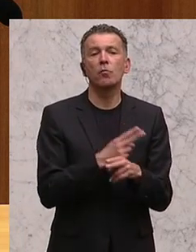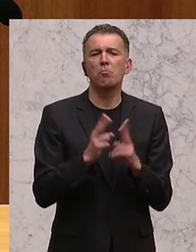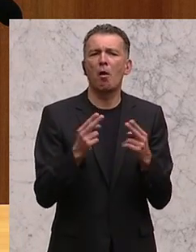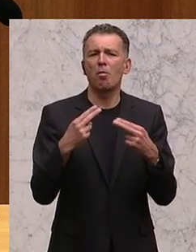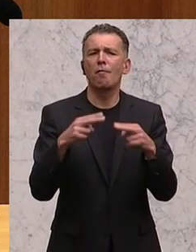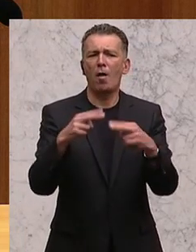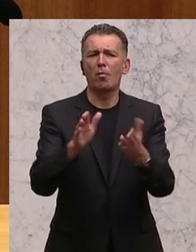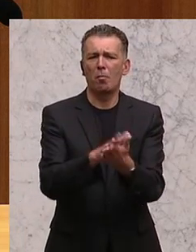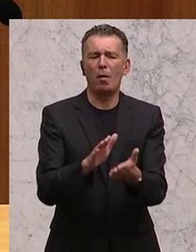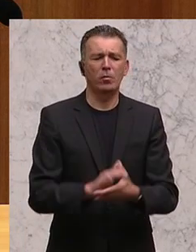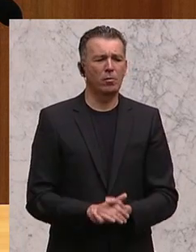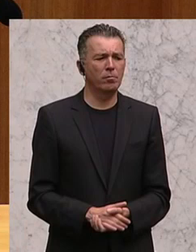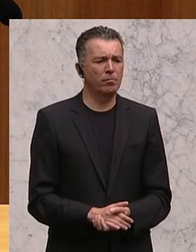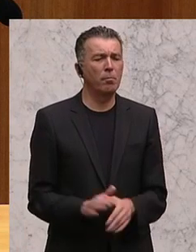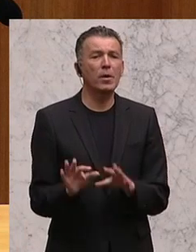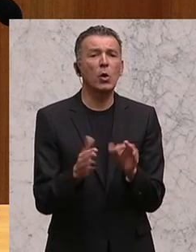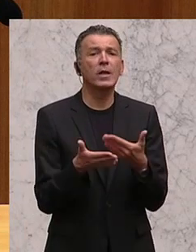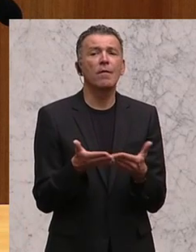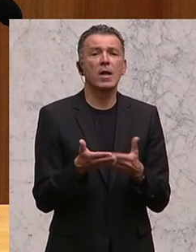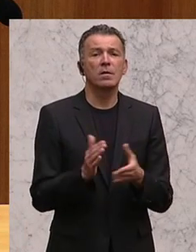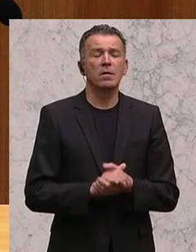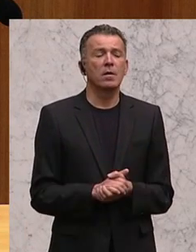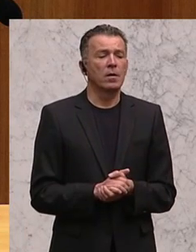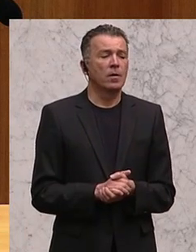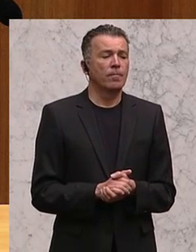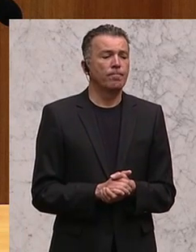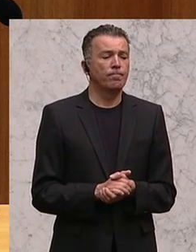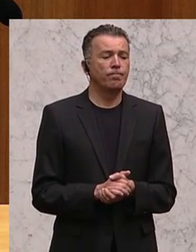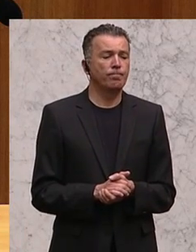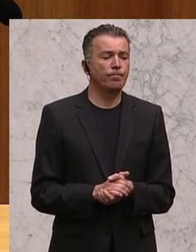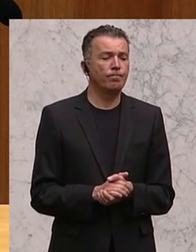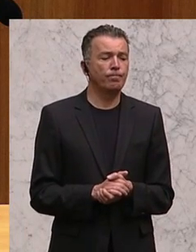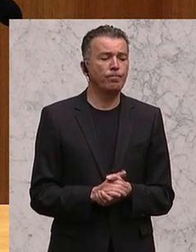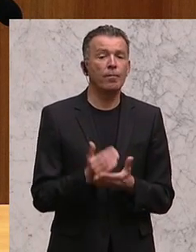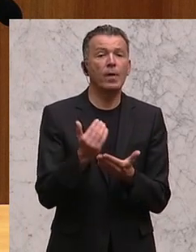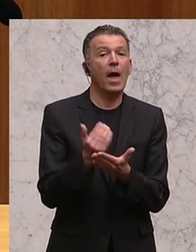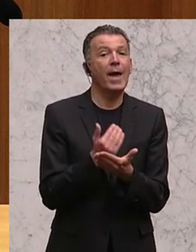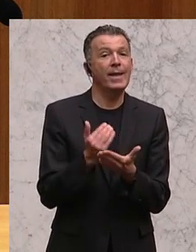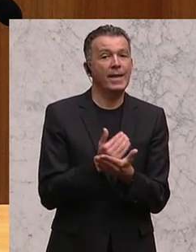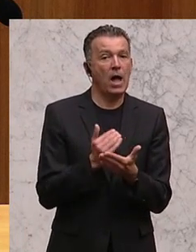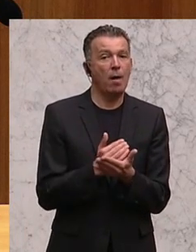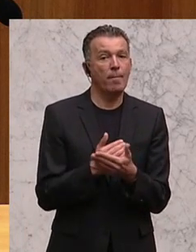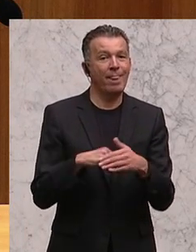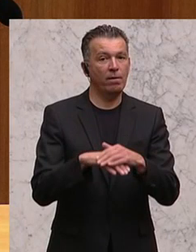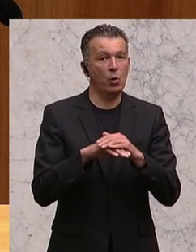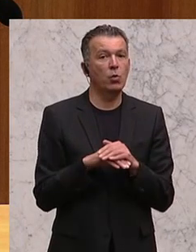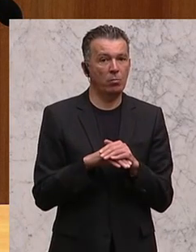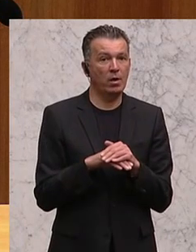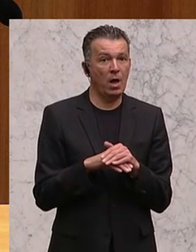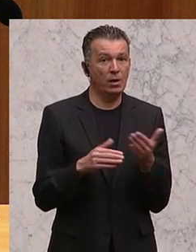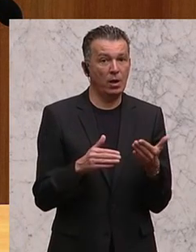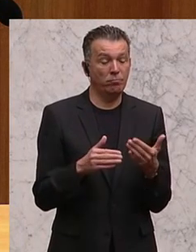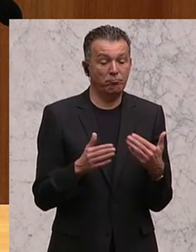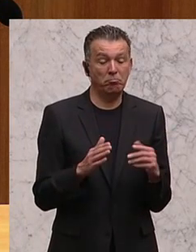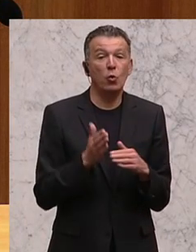bedeuten, dass die Einnahmen, die durch Großbritannien verloren